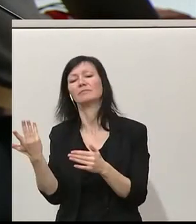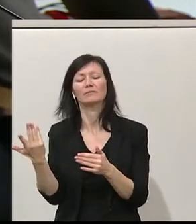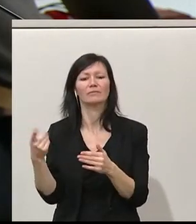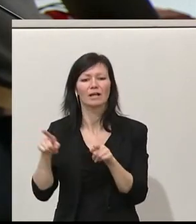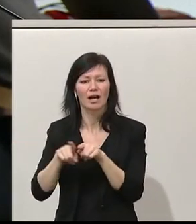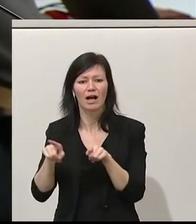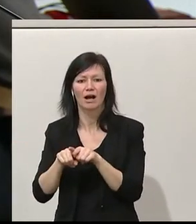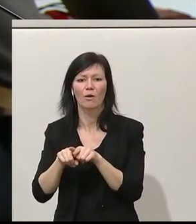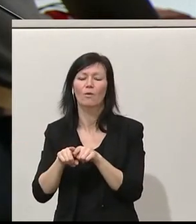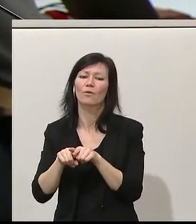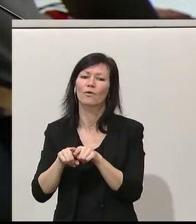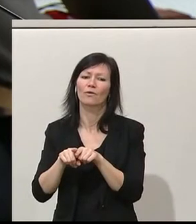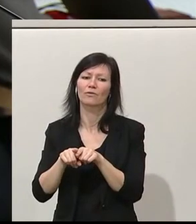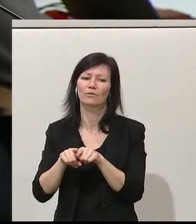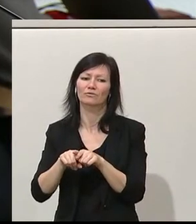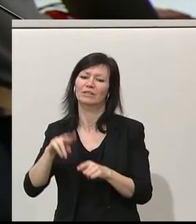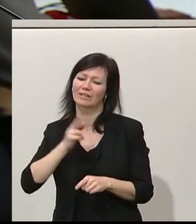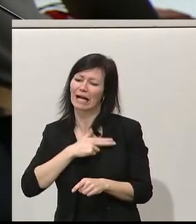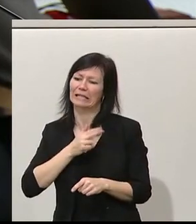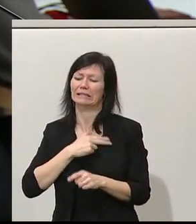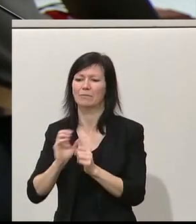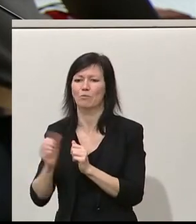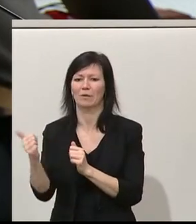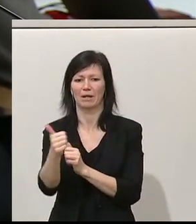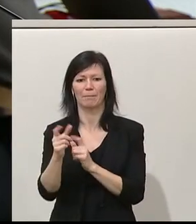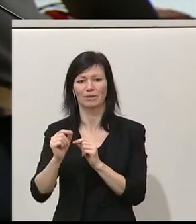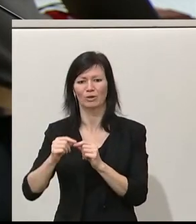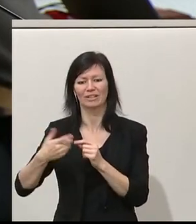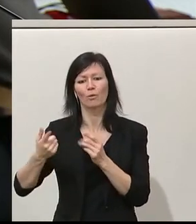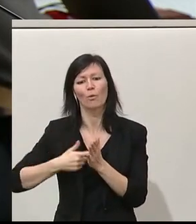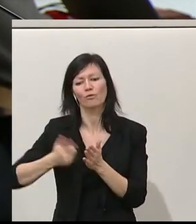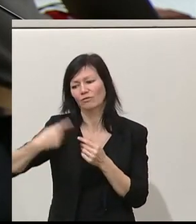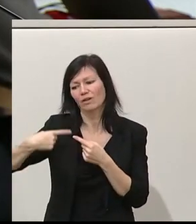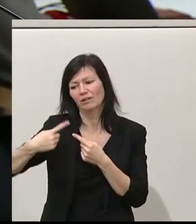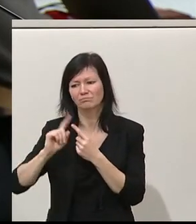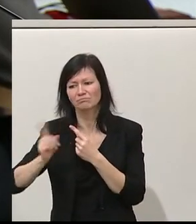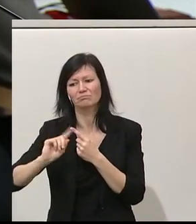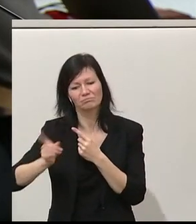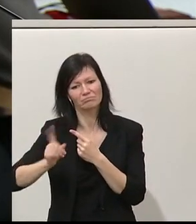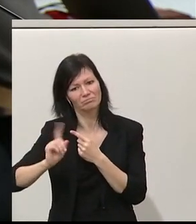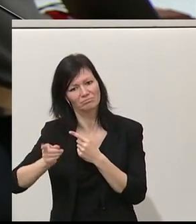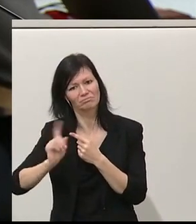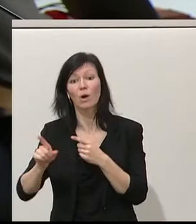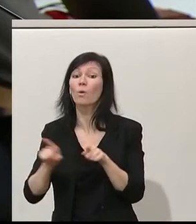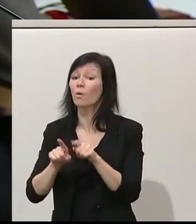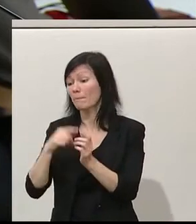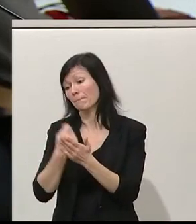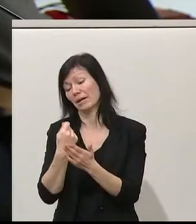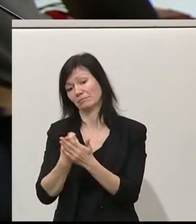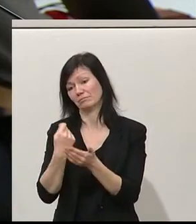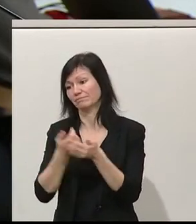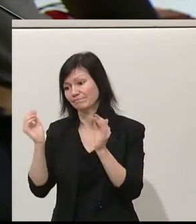Taktung verbessern unter dem Titel Garantiert Mobil und das tarifliche Angebot verbessern. Ein günstiges, ein